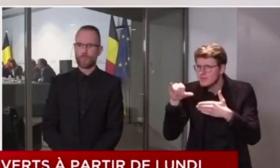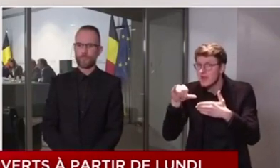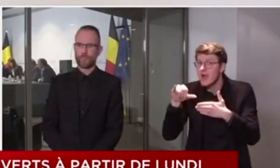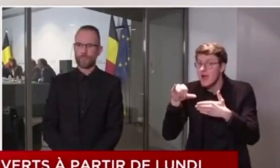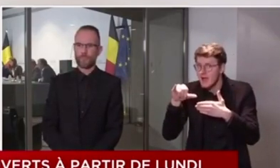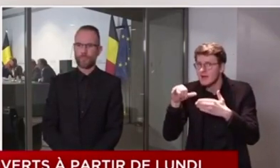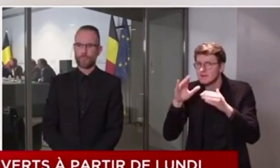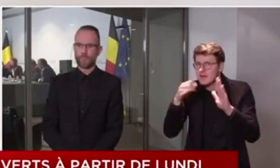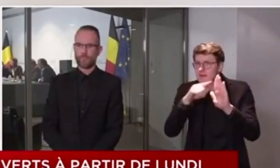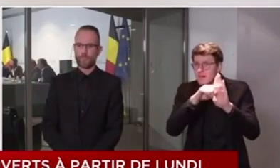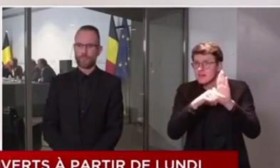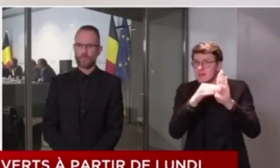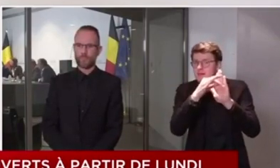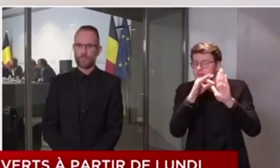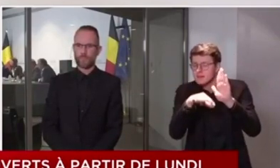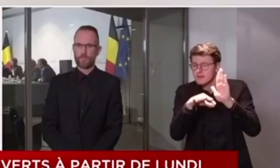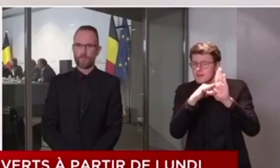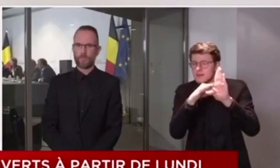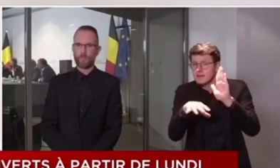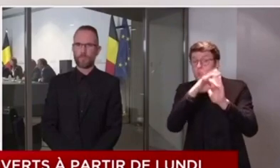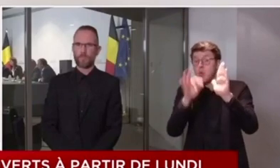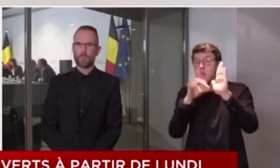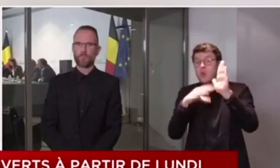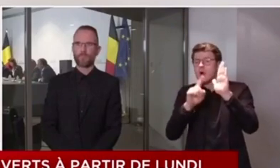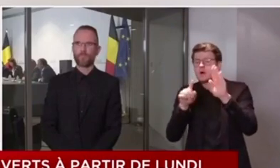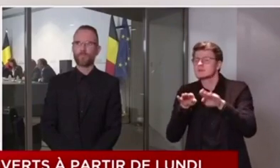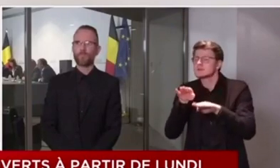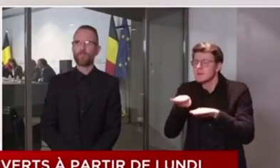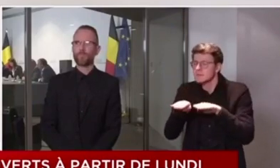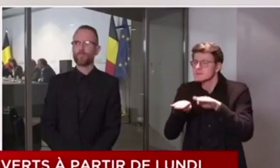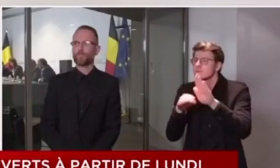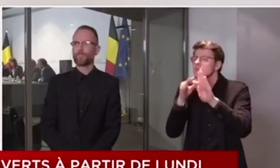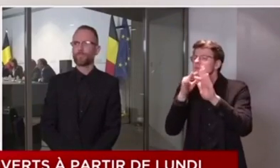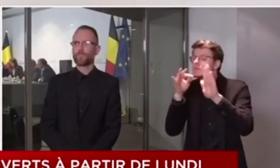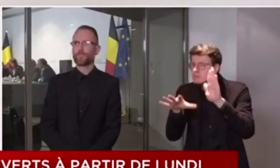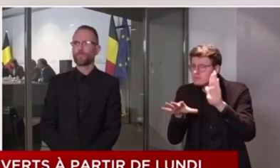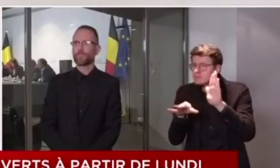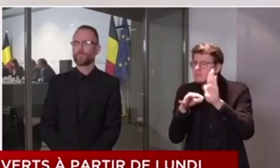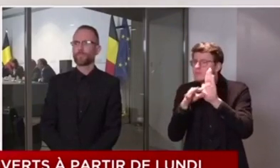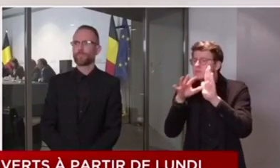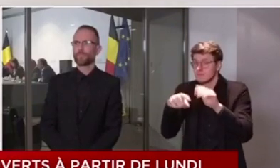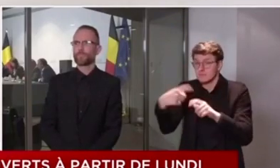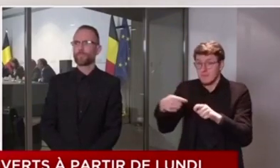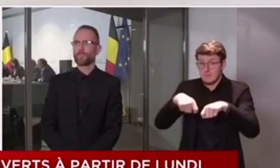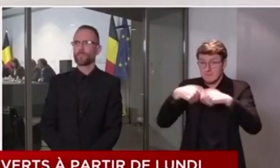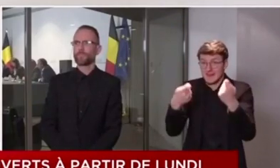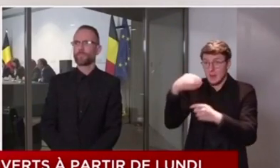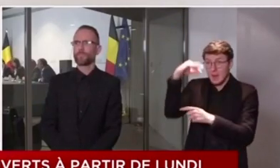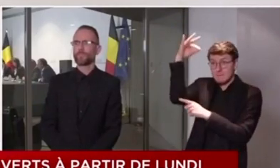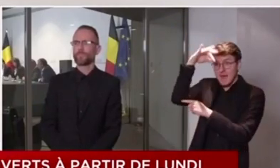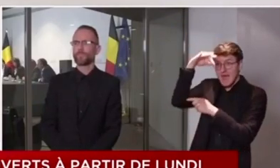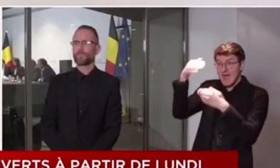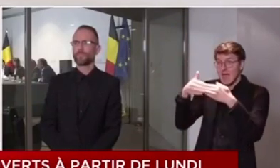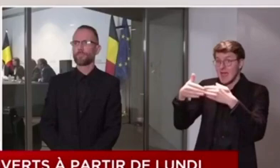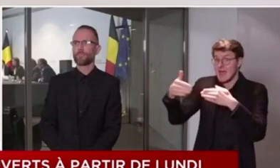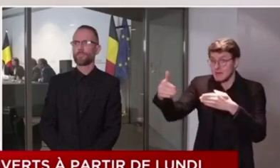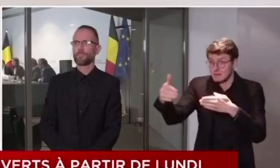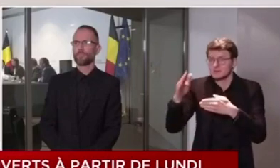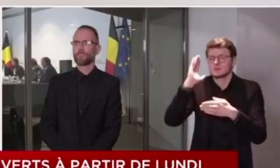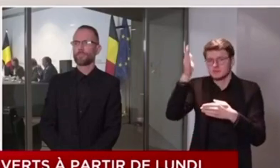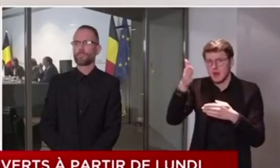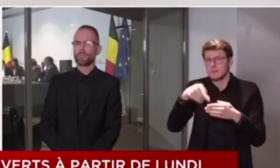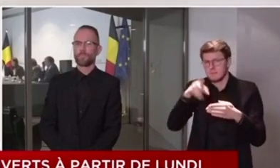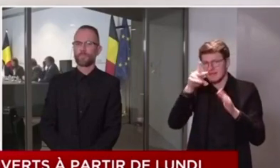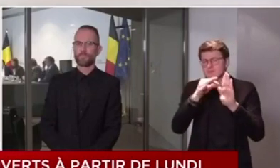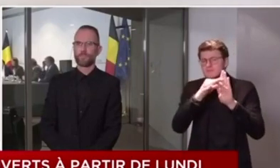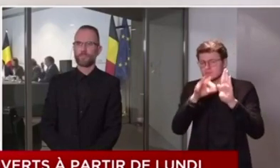Notre objectif est d'organiser cet assouplissement d'ici le début du mois de mai. Ce sera un processus